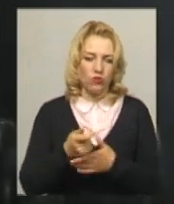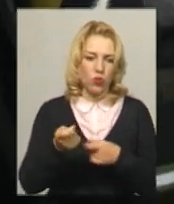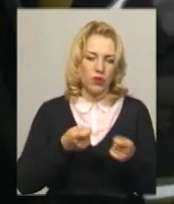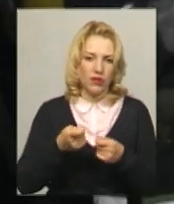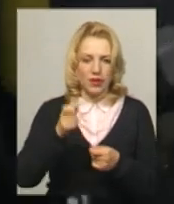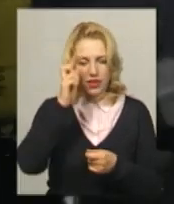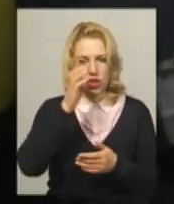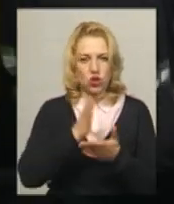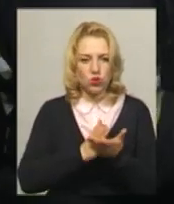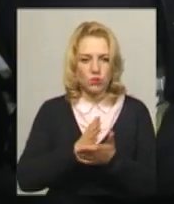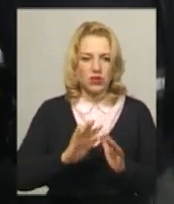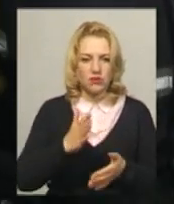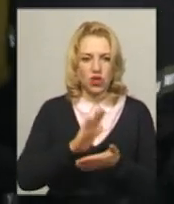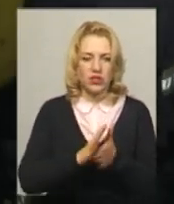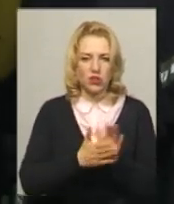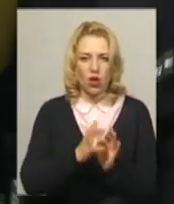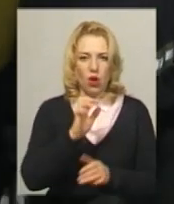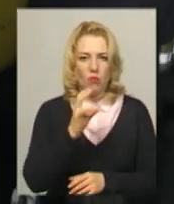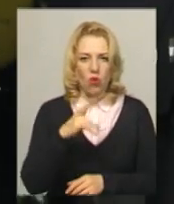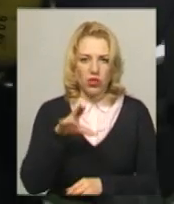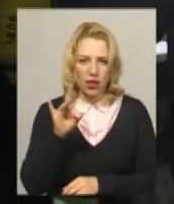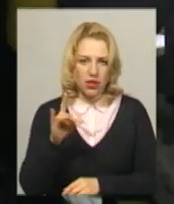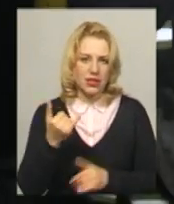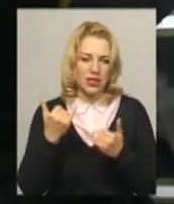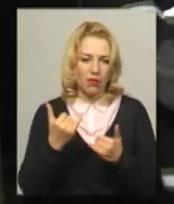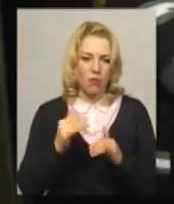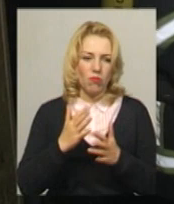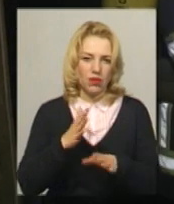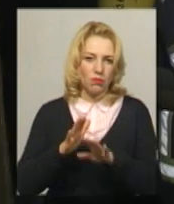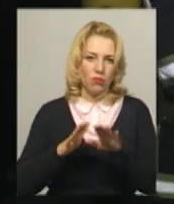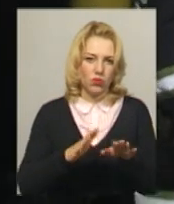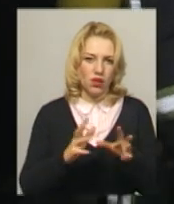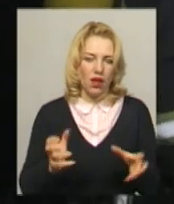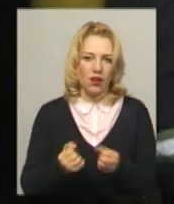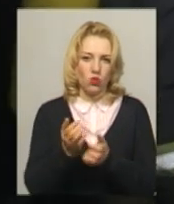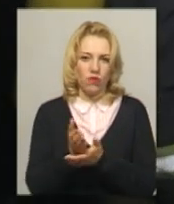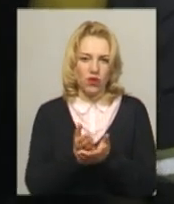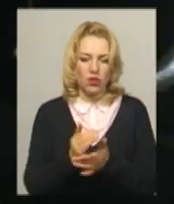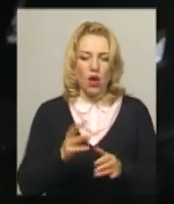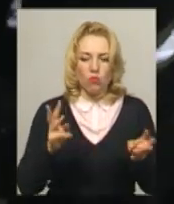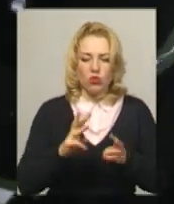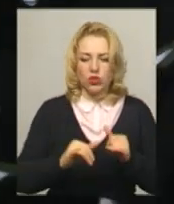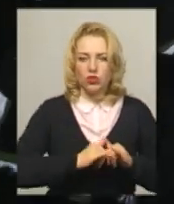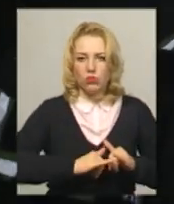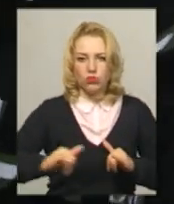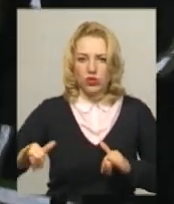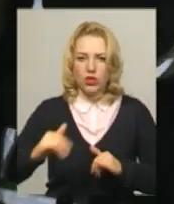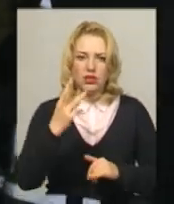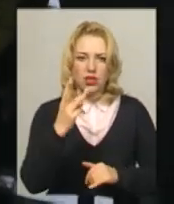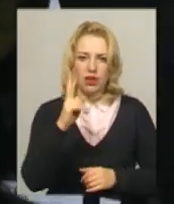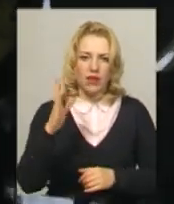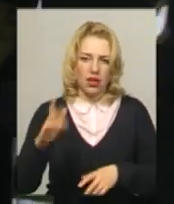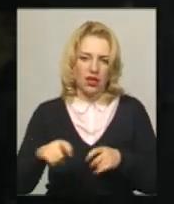з надзвичайних ситуацій в області Дмитро Бондар. За його словами, на момент прибуття рятувальників пожежа поширилась на площу 3 метра квадратних.